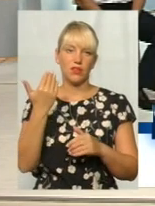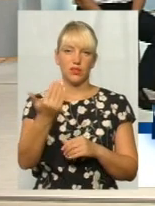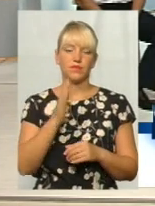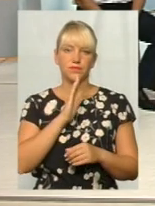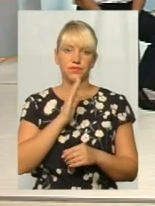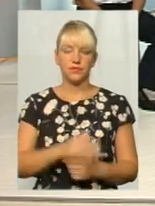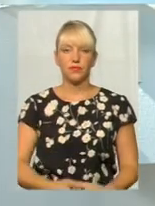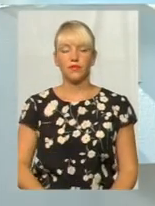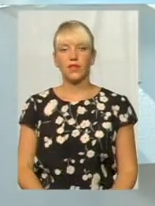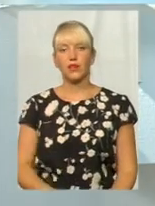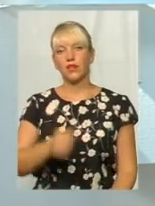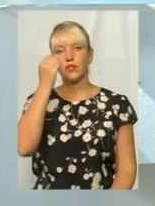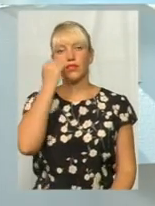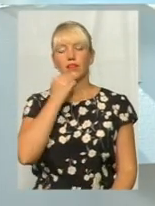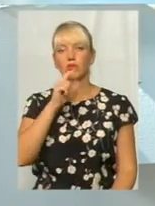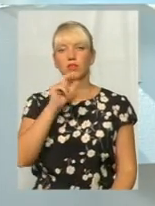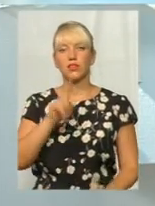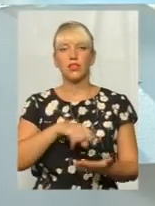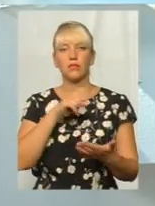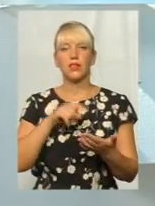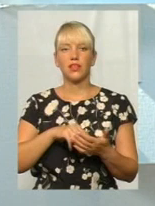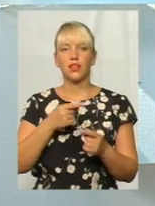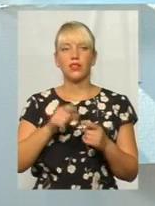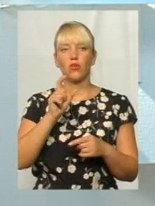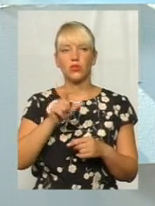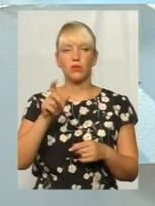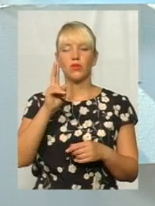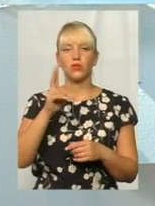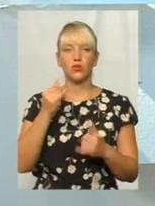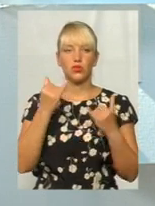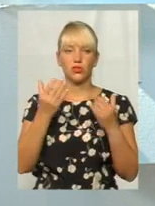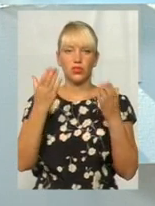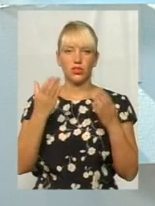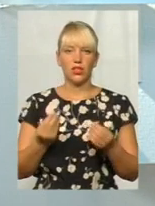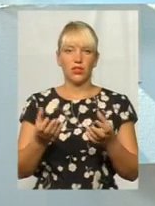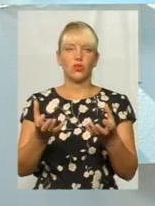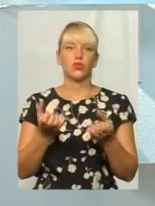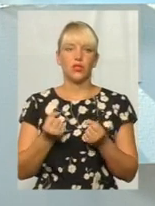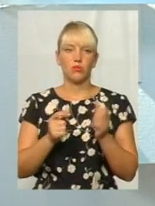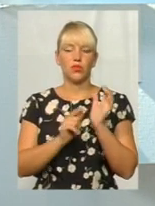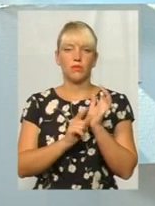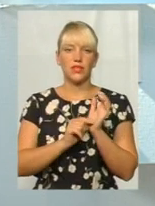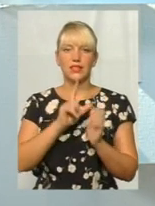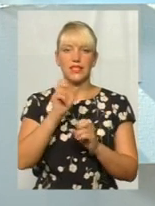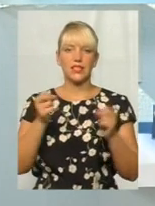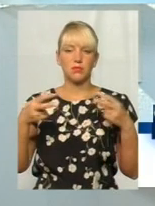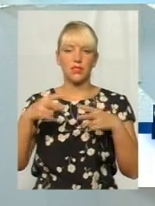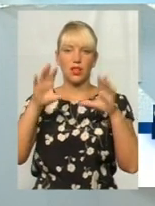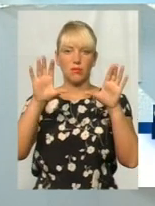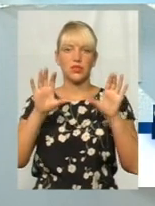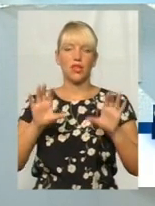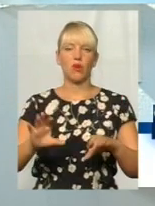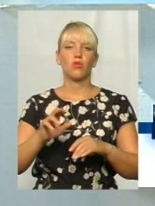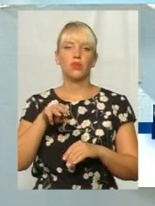Дякую вам за запитання. Я хочу сказати, що ті особи, які на сьогоднішній день отримують в нас пенсію за спеціальними законами,